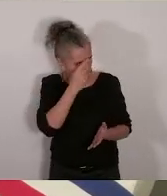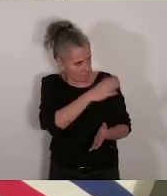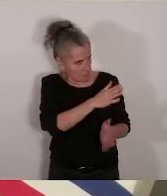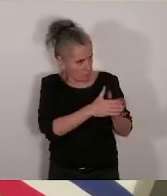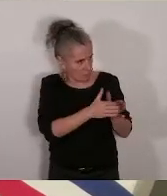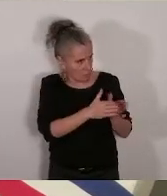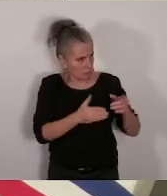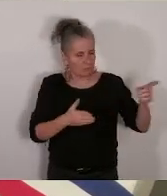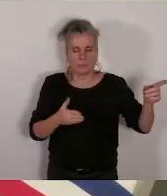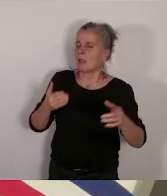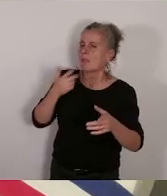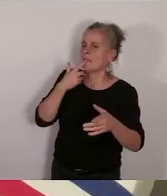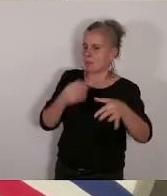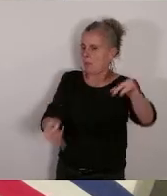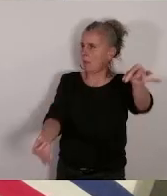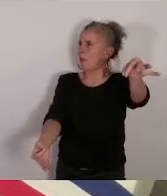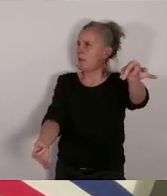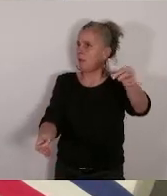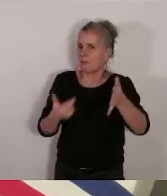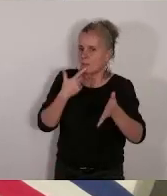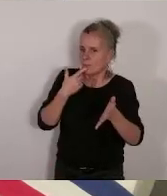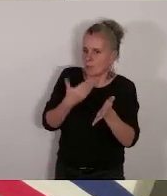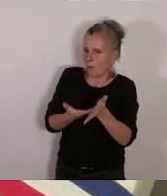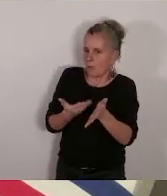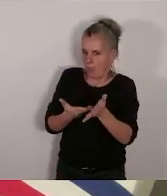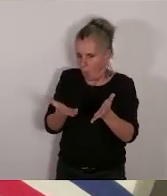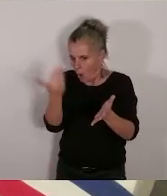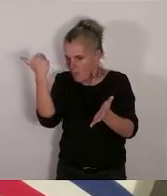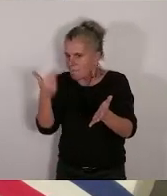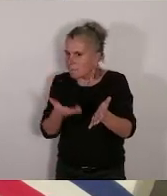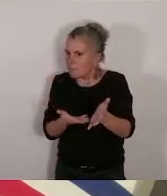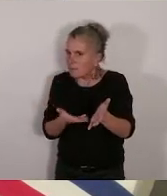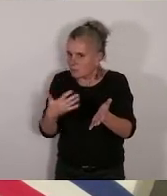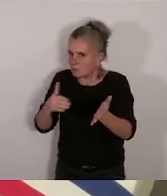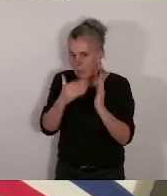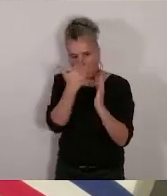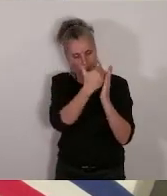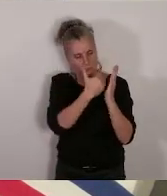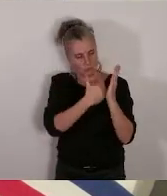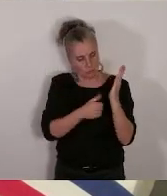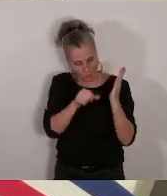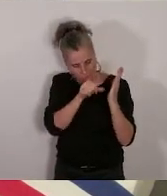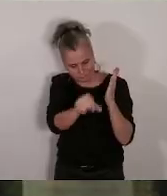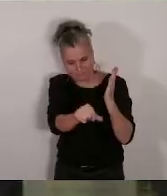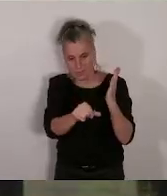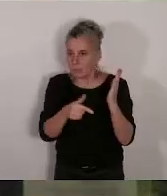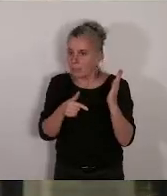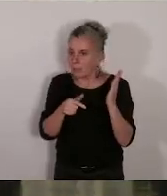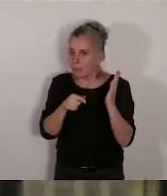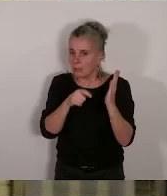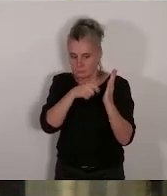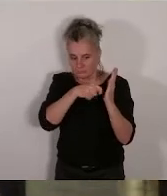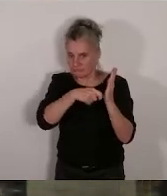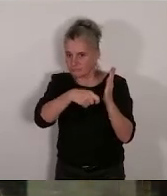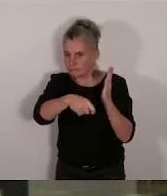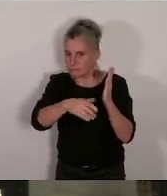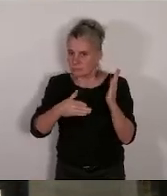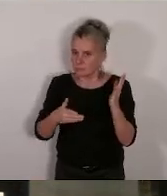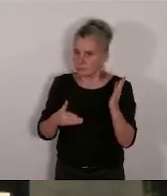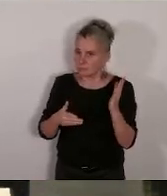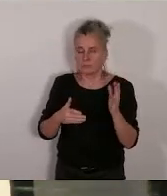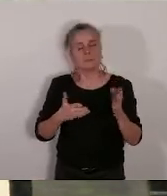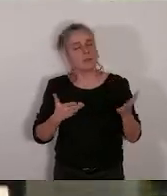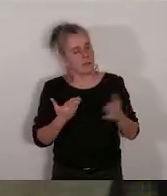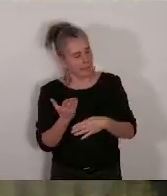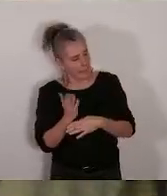forcément retiré mais ça veut dire quoi que vous allez ben non il est écrit retiré sur l'ordre du jour et barré non je le soumets quand même